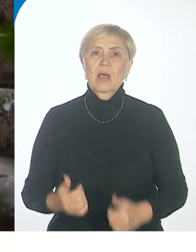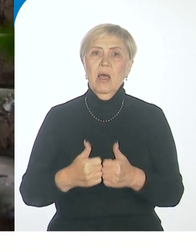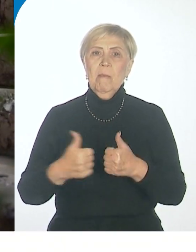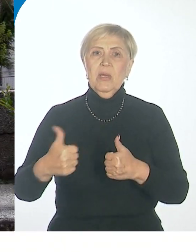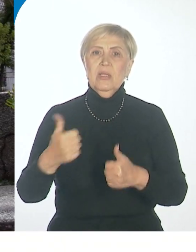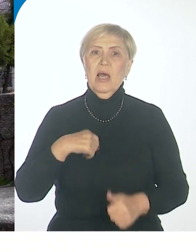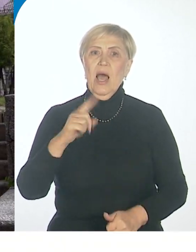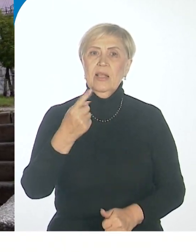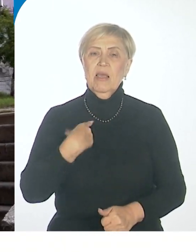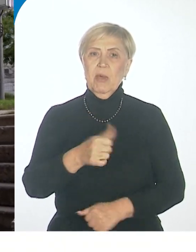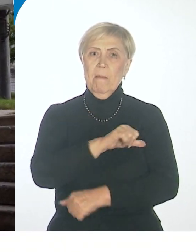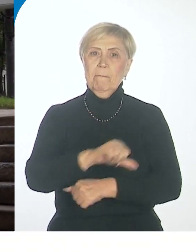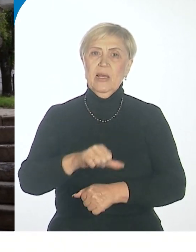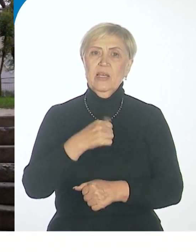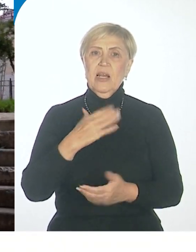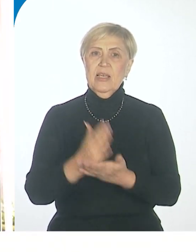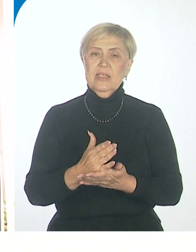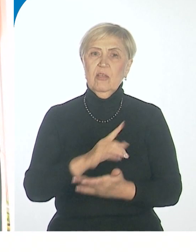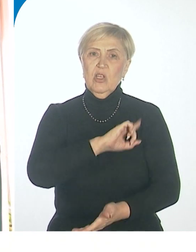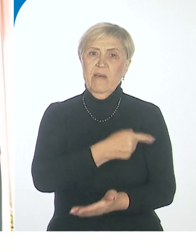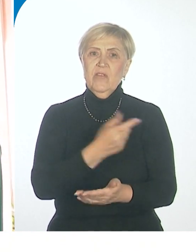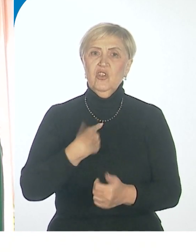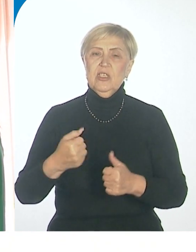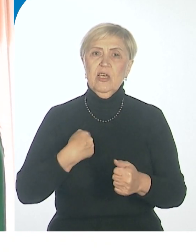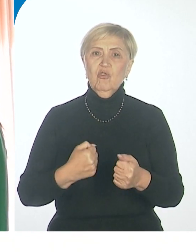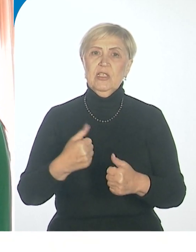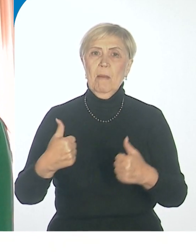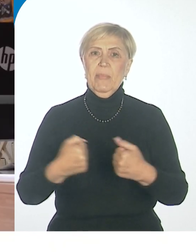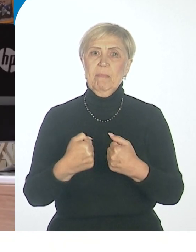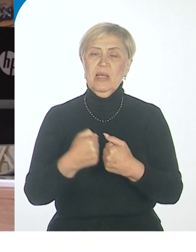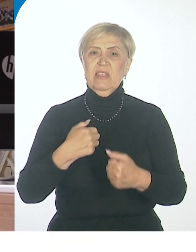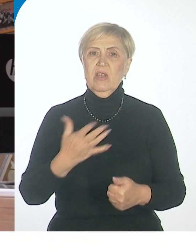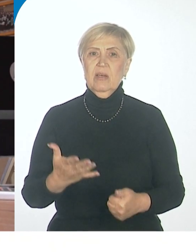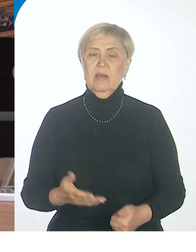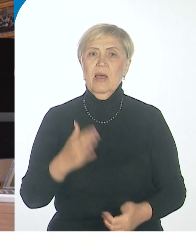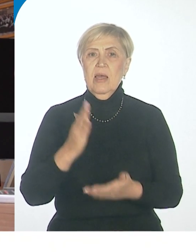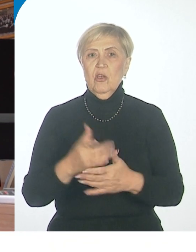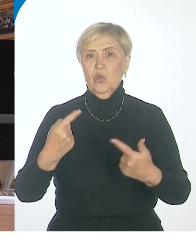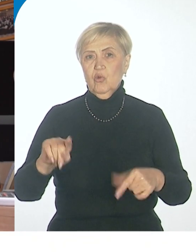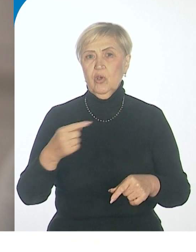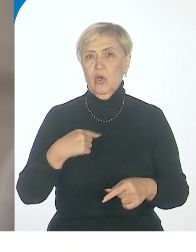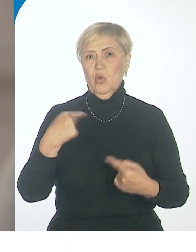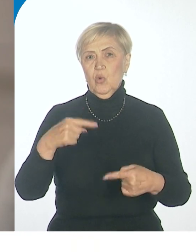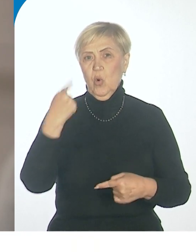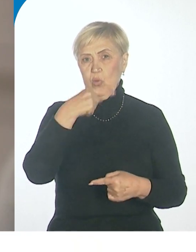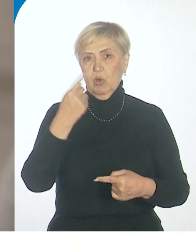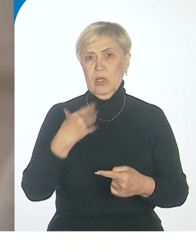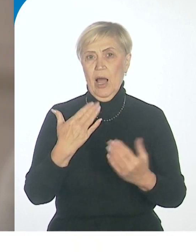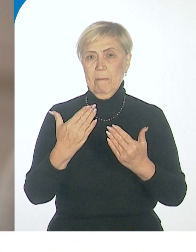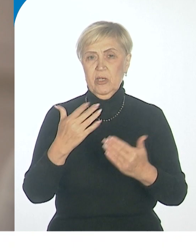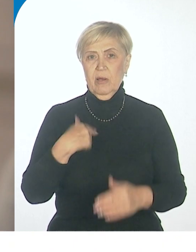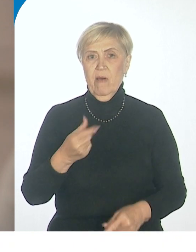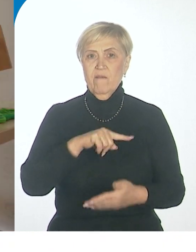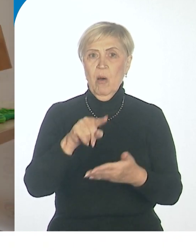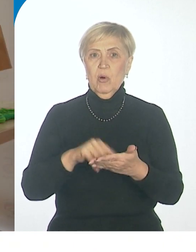барьерами вырастают физические препятствия, для других недоступен привычный большинству способ общения. Вопрос социализации